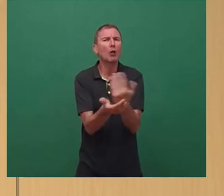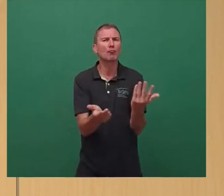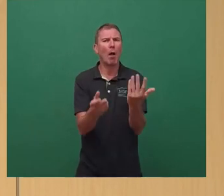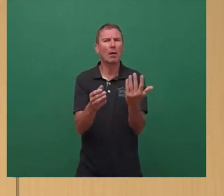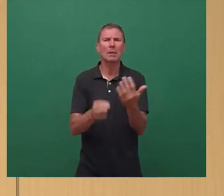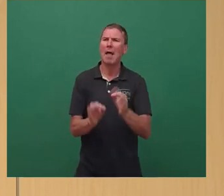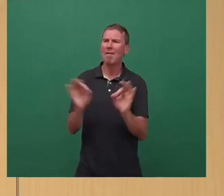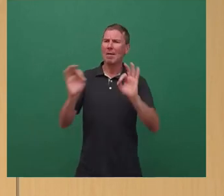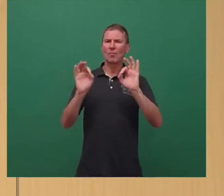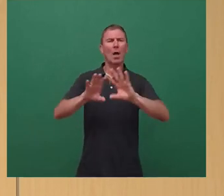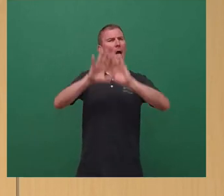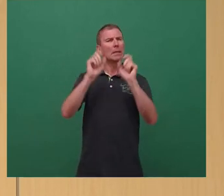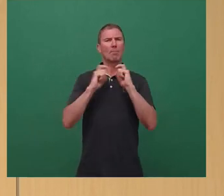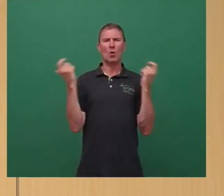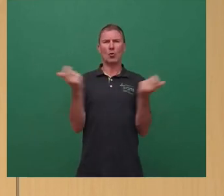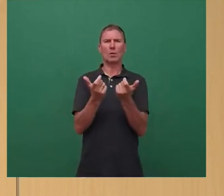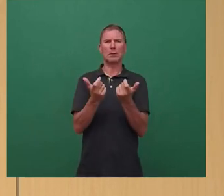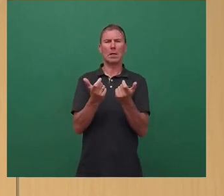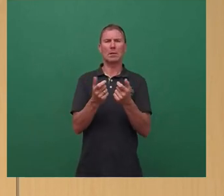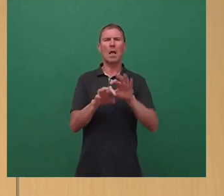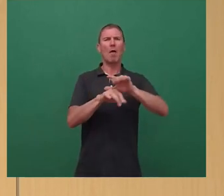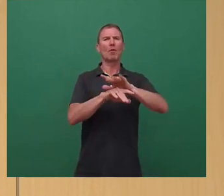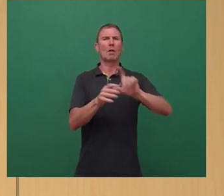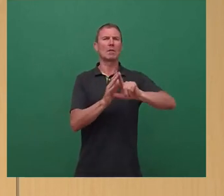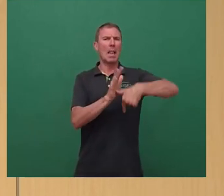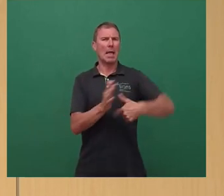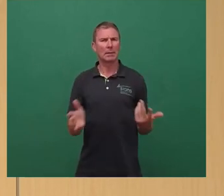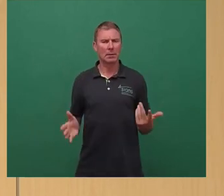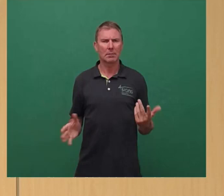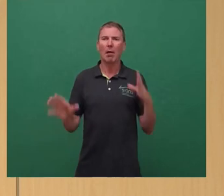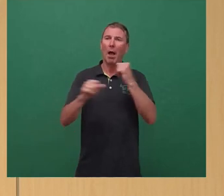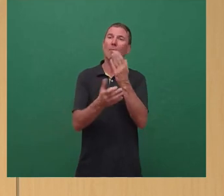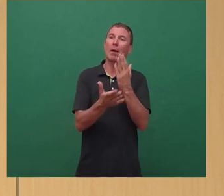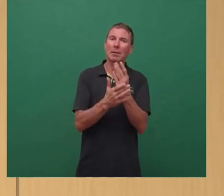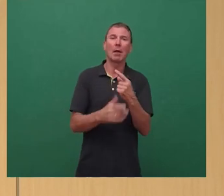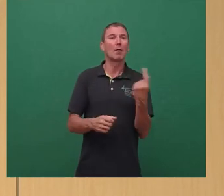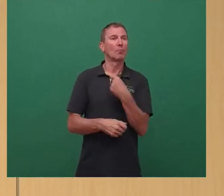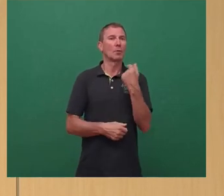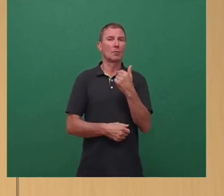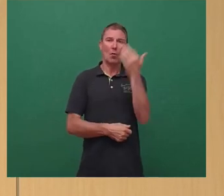für den Gesamtkonzern erwirtschaften. Und am Ende der Tage müssen wir uns fragen,